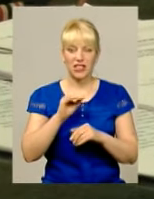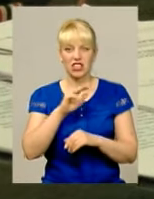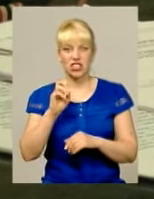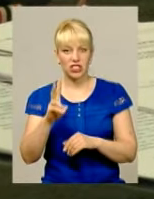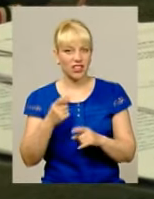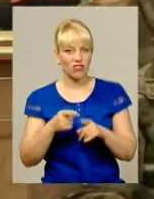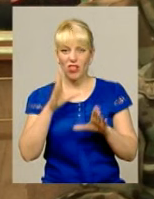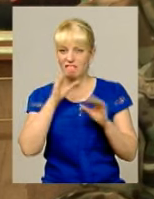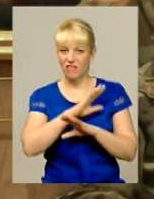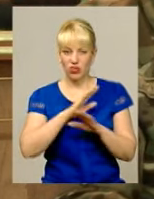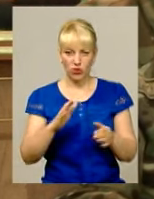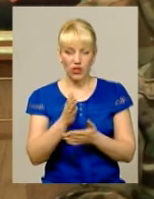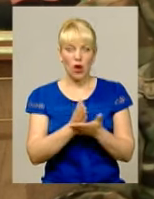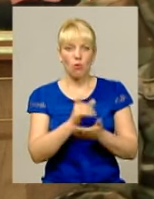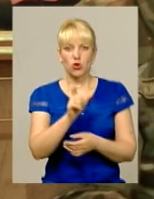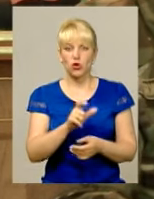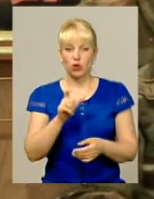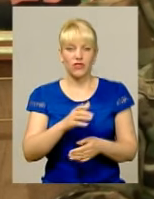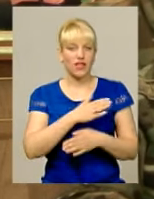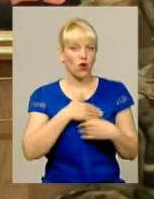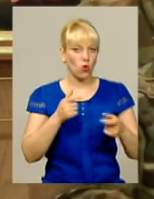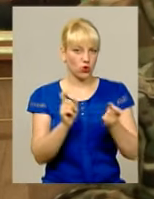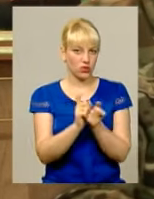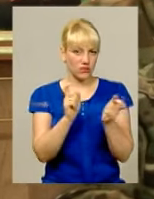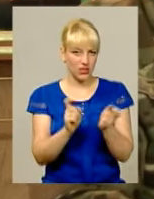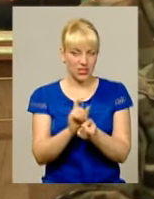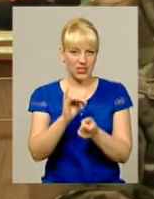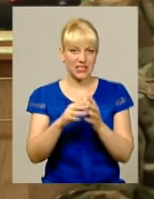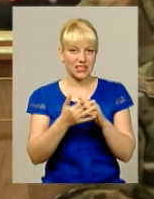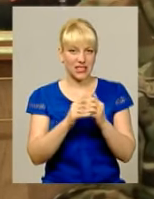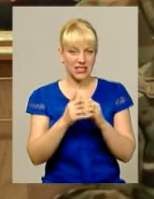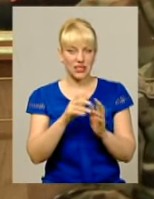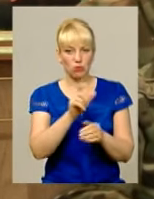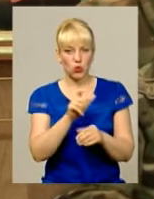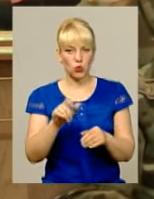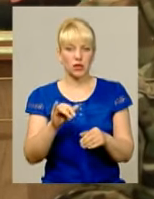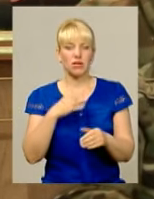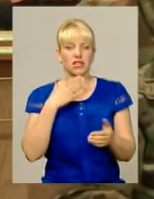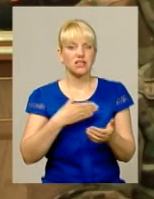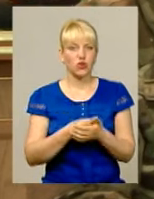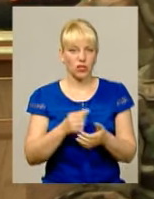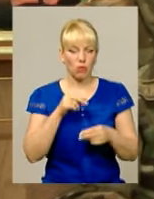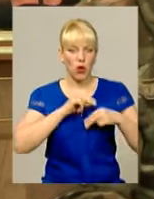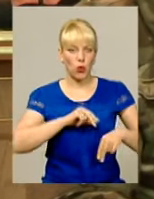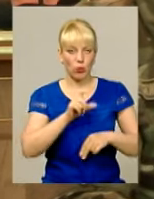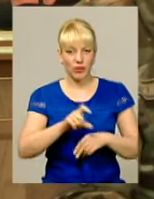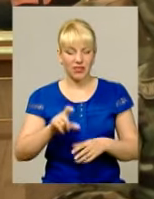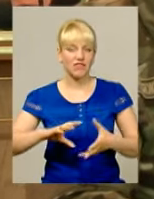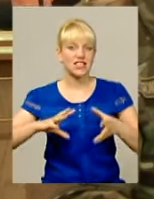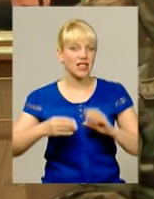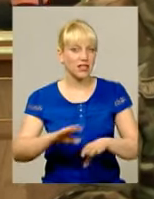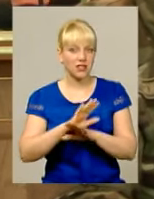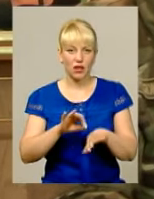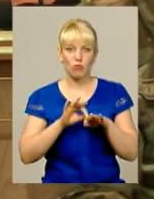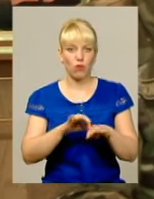цих установ не бажають йти на конфлікт з односельцями Та своїми робітниками взагалі не